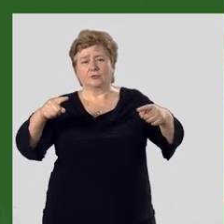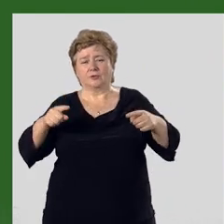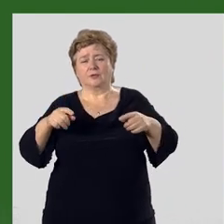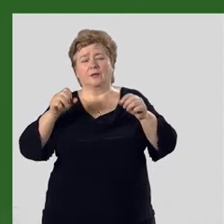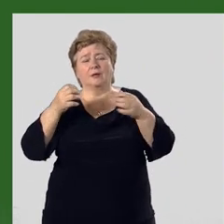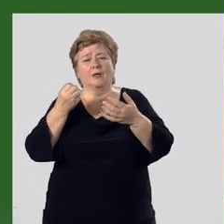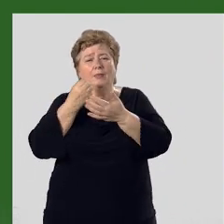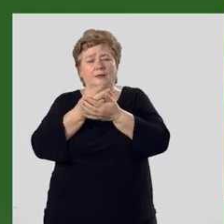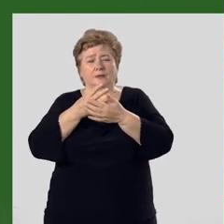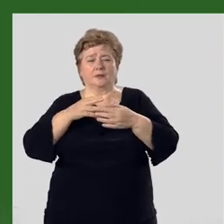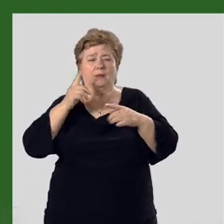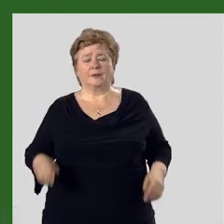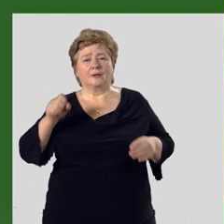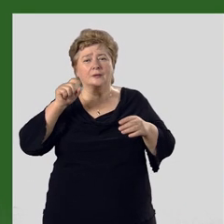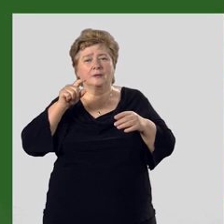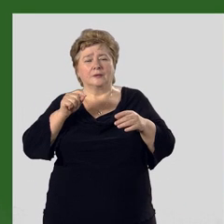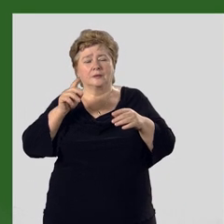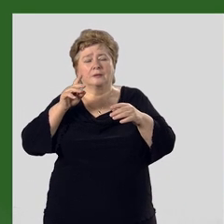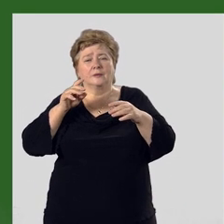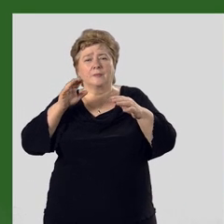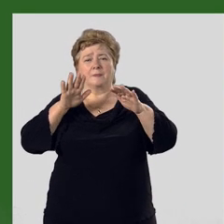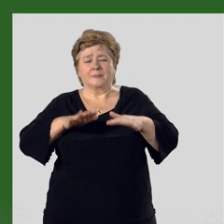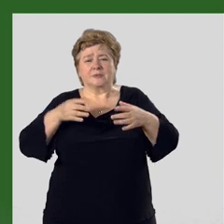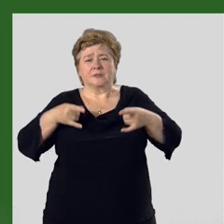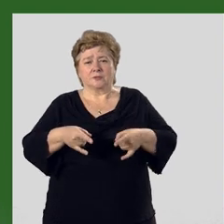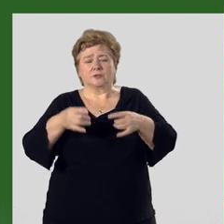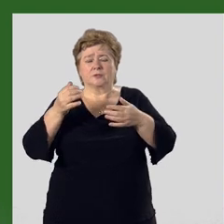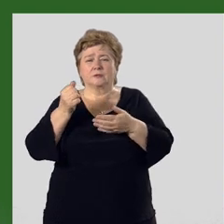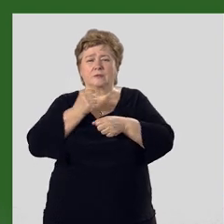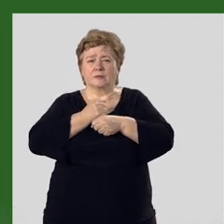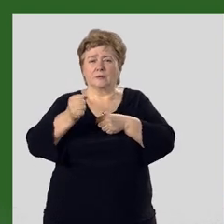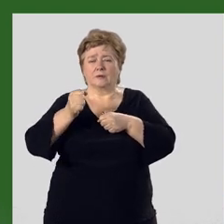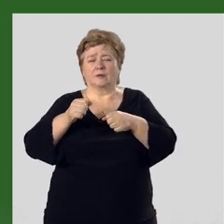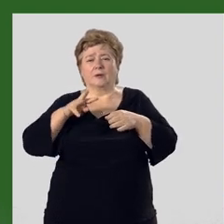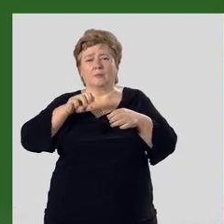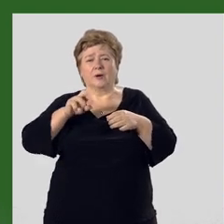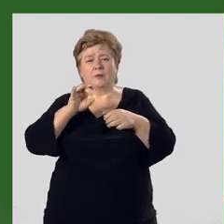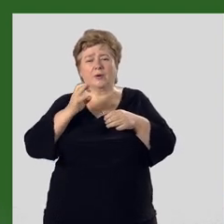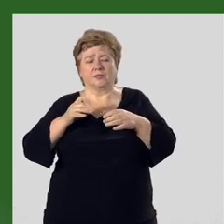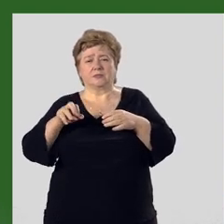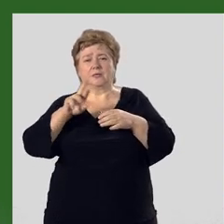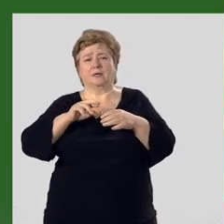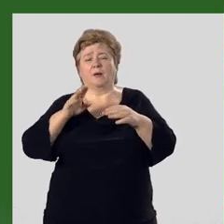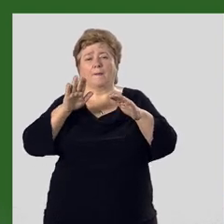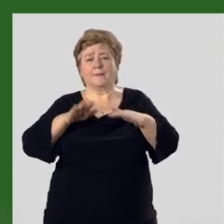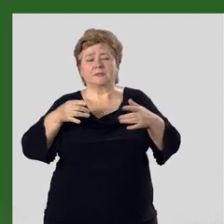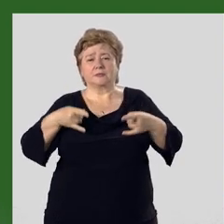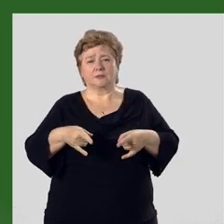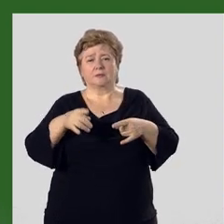драгоценные металлы. Из золоторудных месторождений разрабатывается Макмальское месторождение.